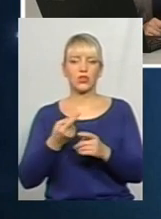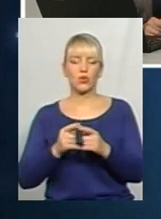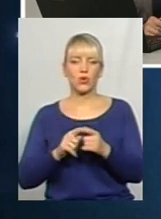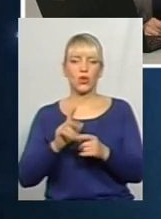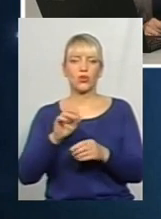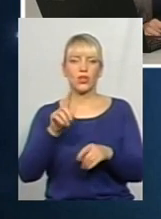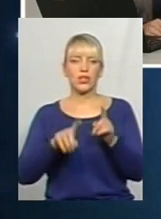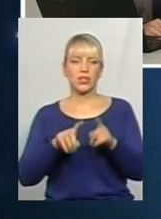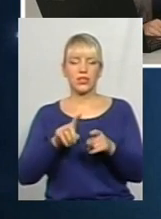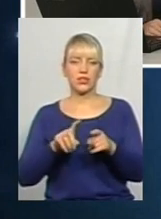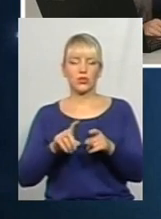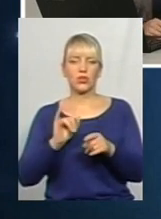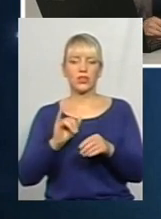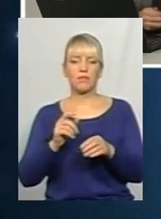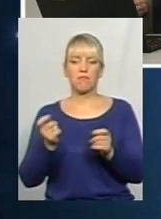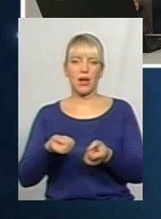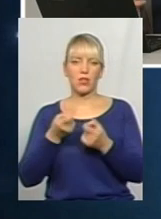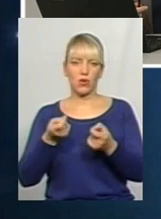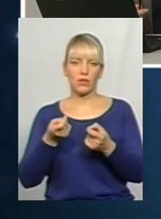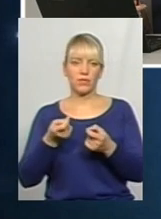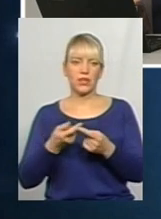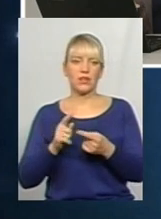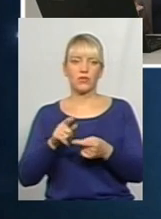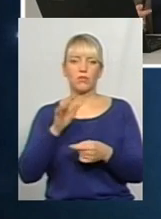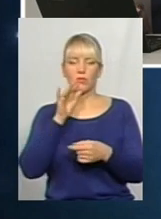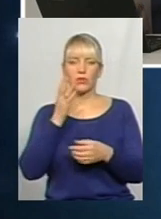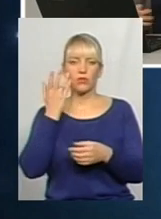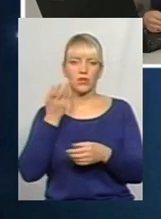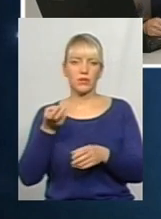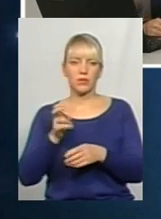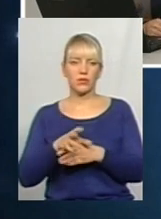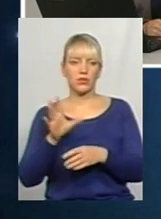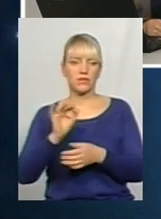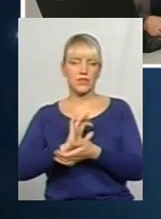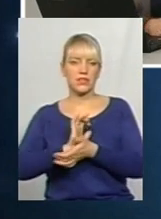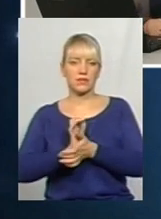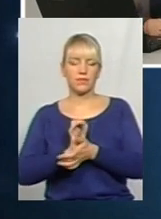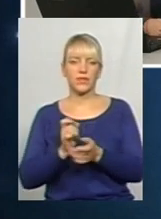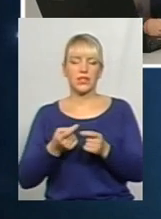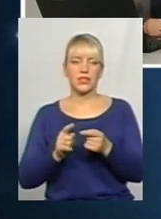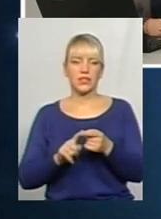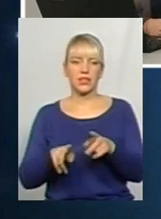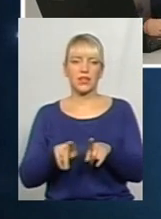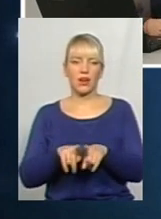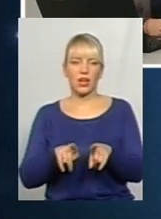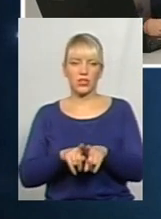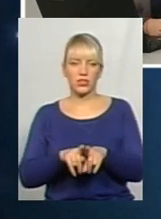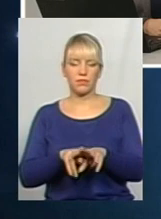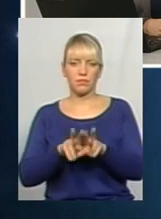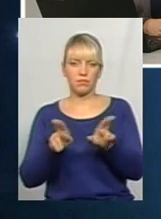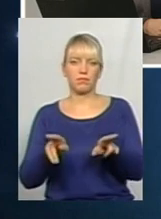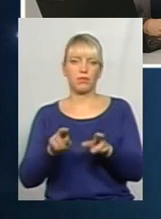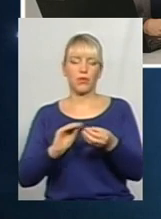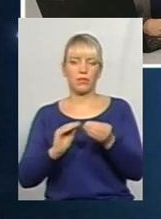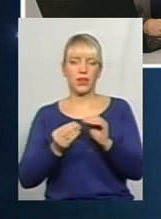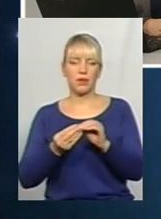ходить, їх так мало, що просто в той момент, коли він приходить, зісти неможливо. також та ж сама проблема